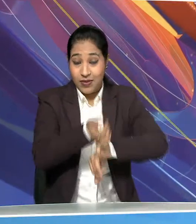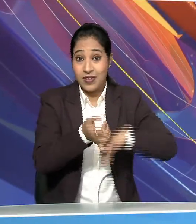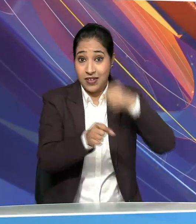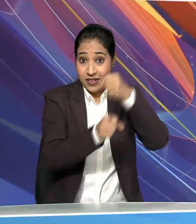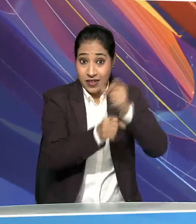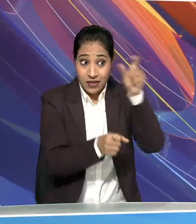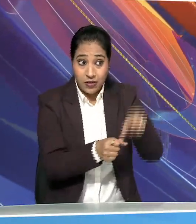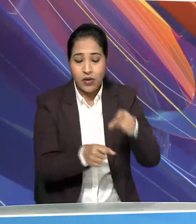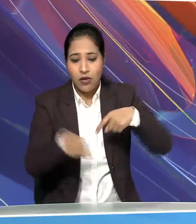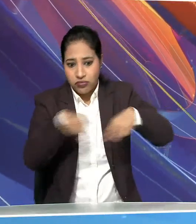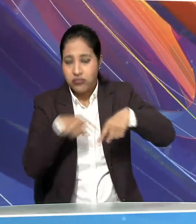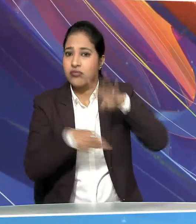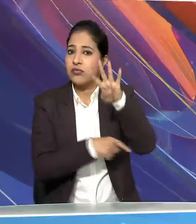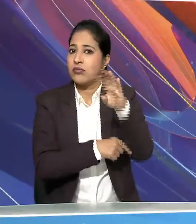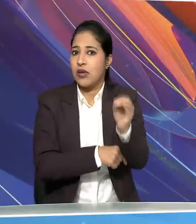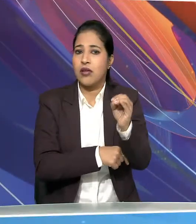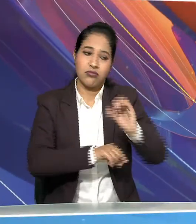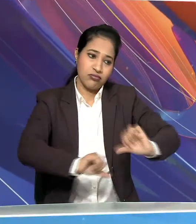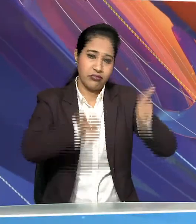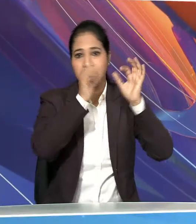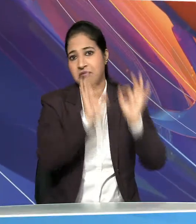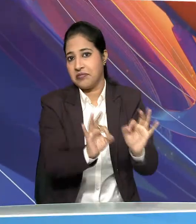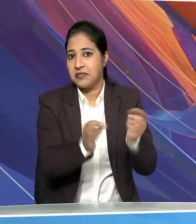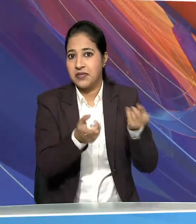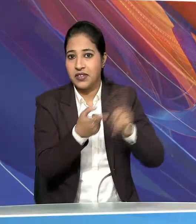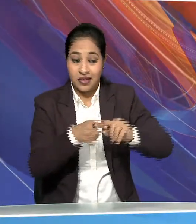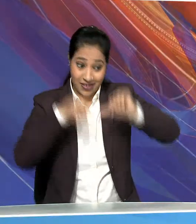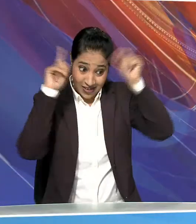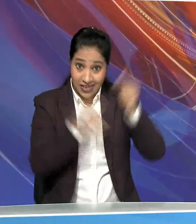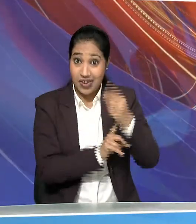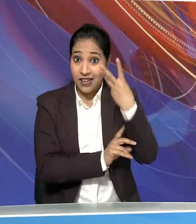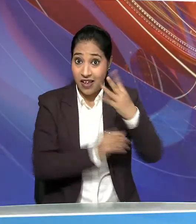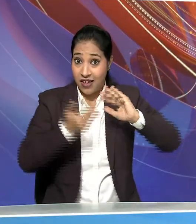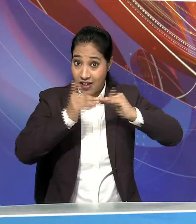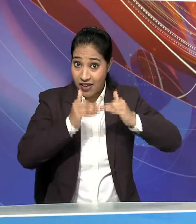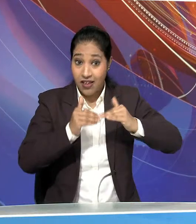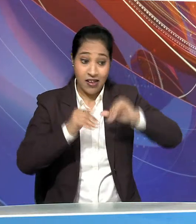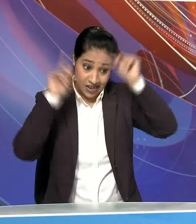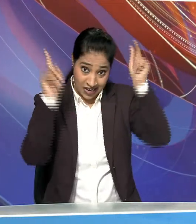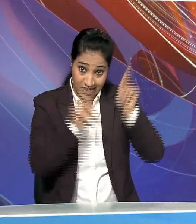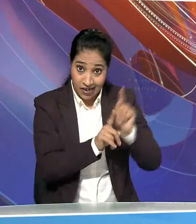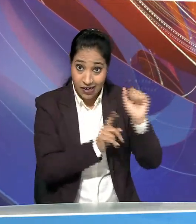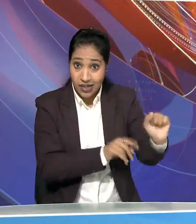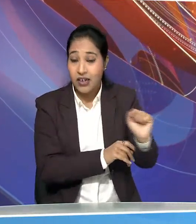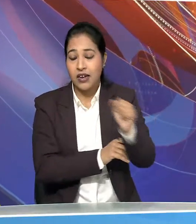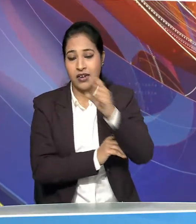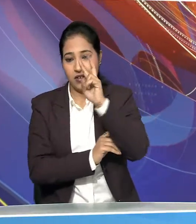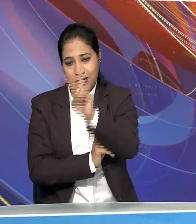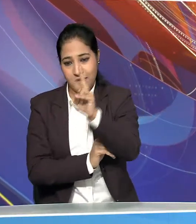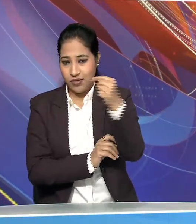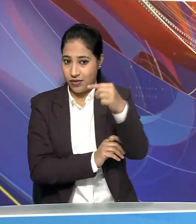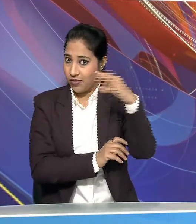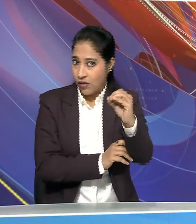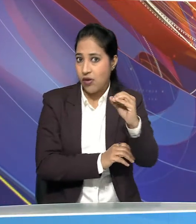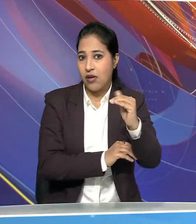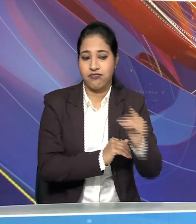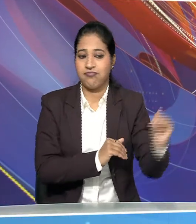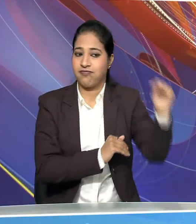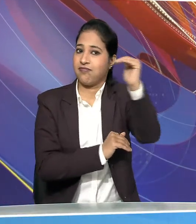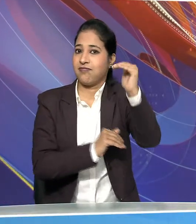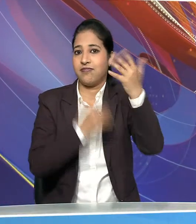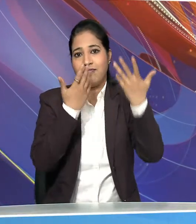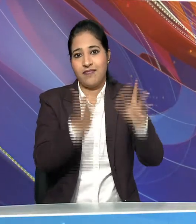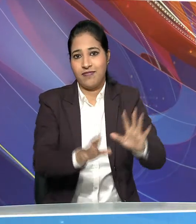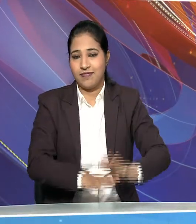44 रन बना कर नाबाद रहे एसी जुईत के साथ तीन मैच की स्यूरीज में भारत ने 20 की अज़य बढ़त